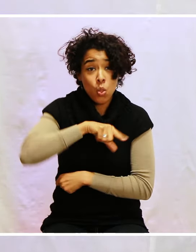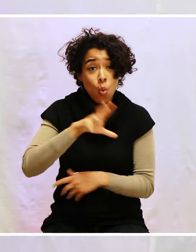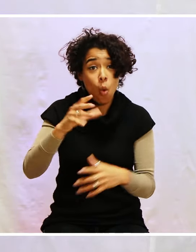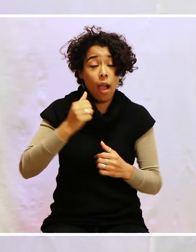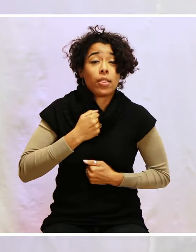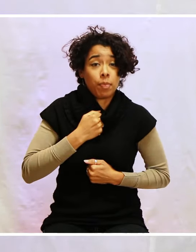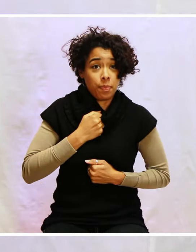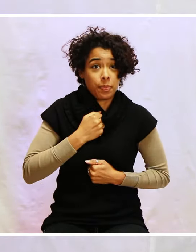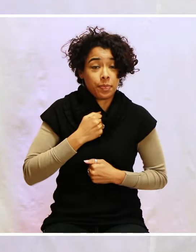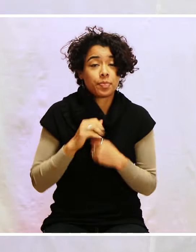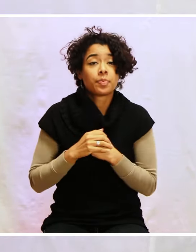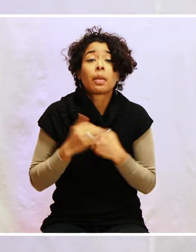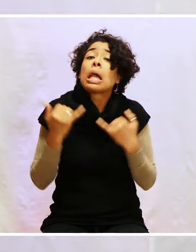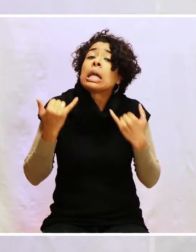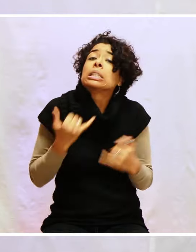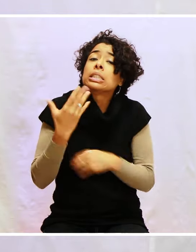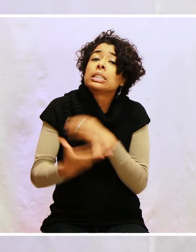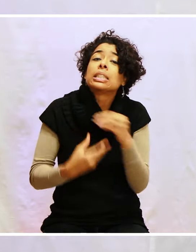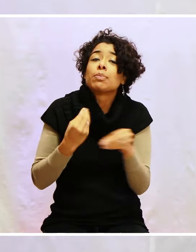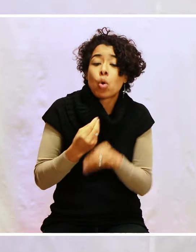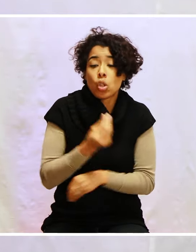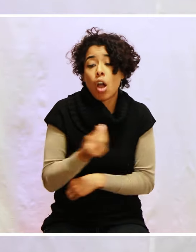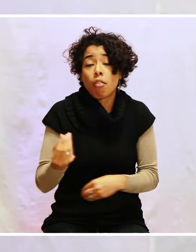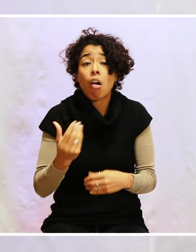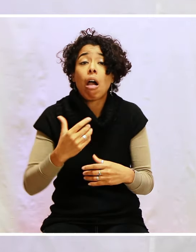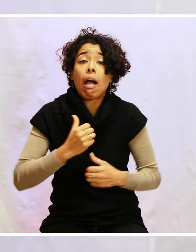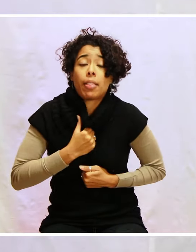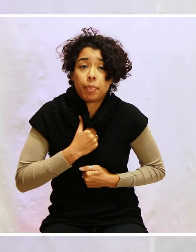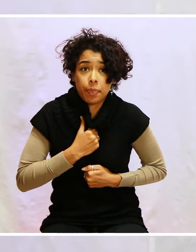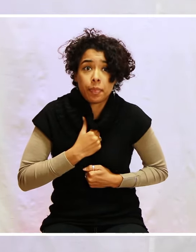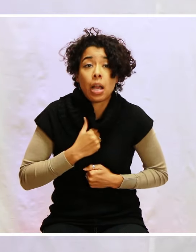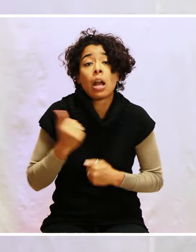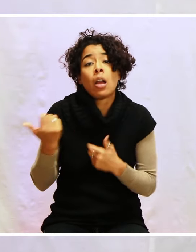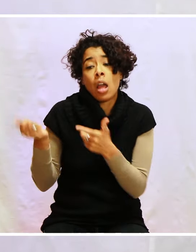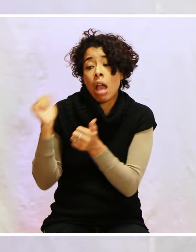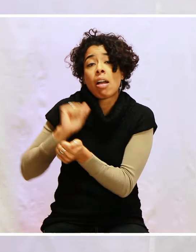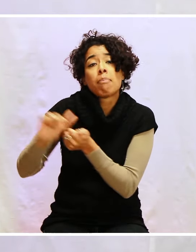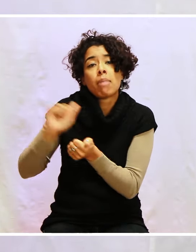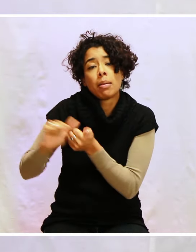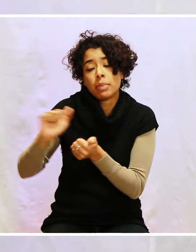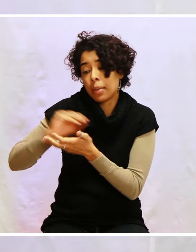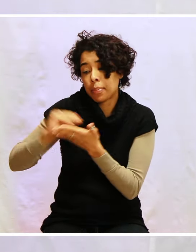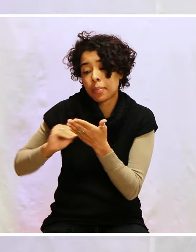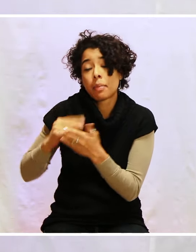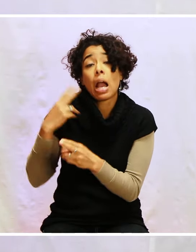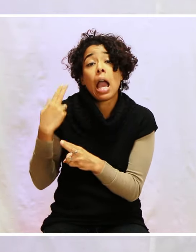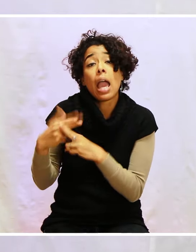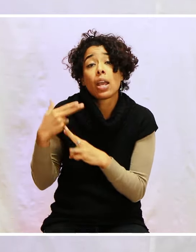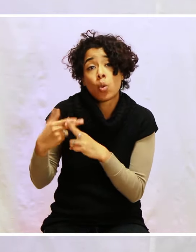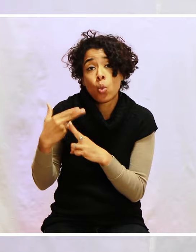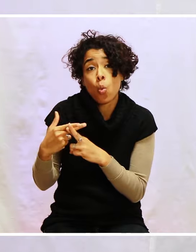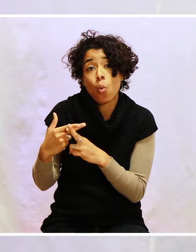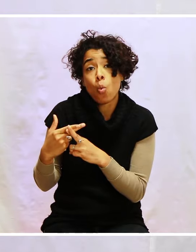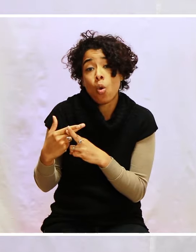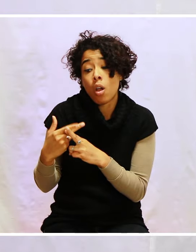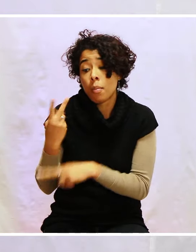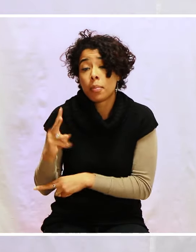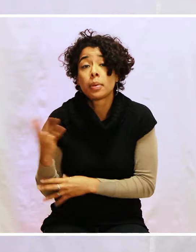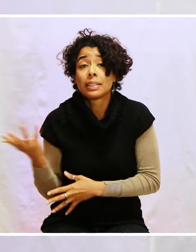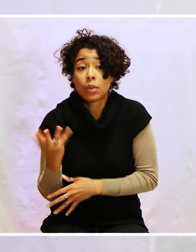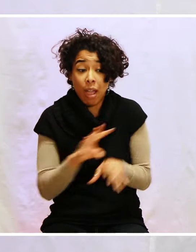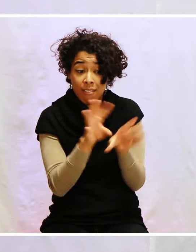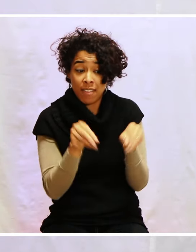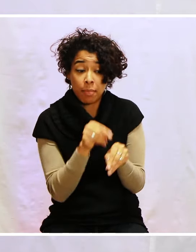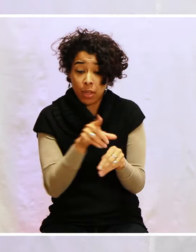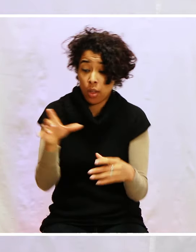enfants adoptés dans notre monde, quand ils sont adoptés, les papiers se font et puis ils portent le nom de la famille qui adopte. En disant,